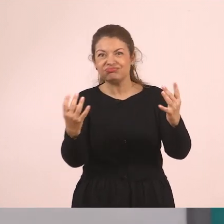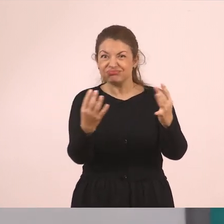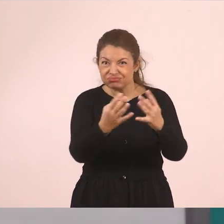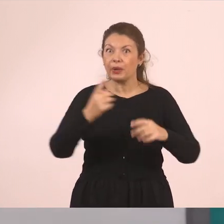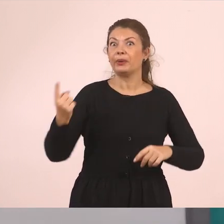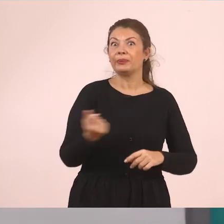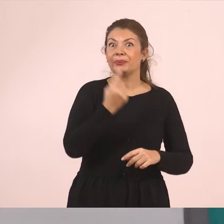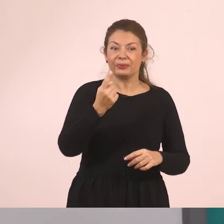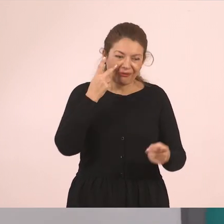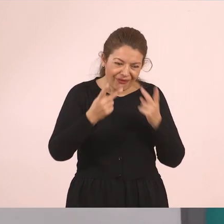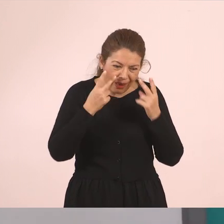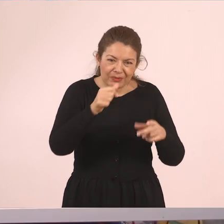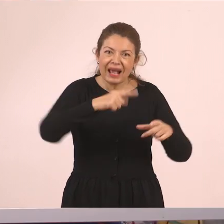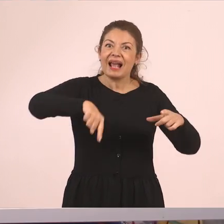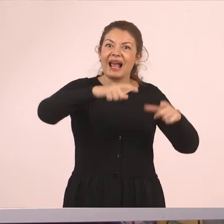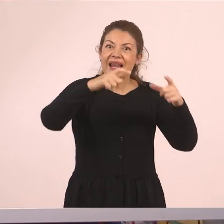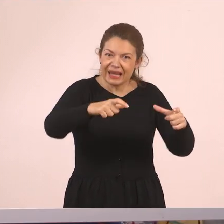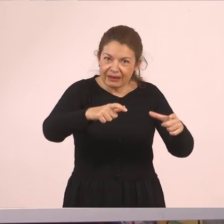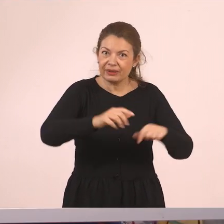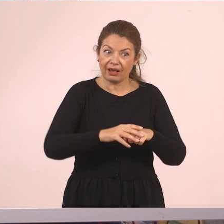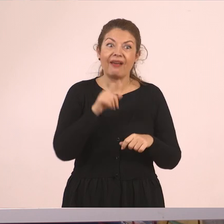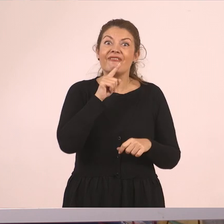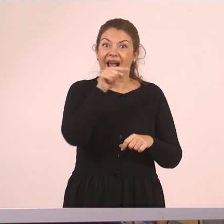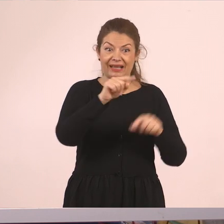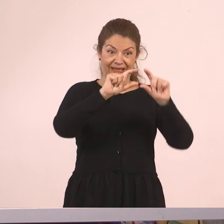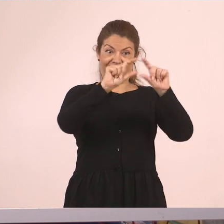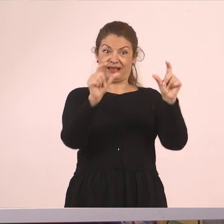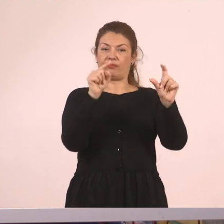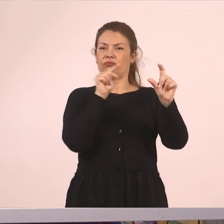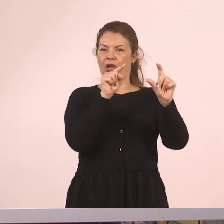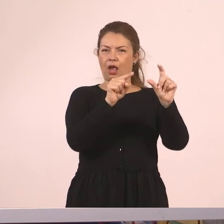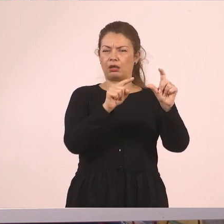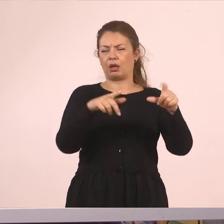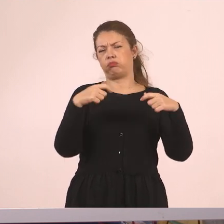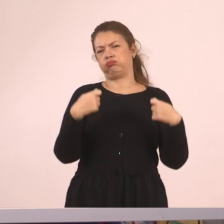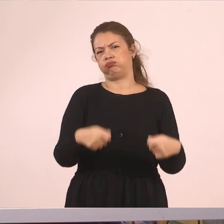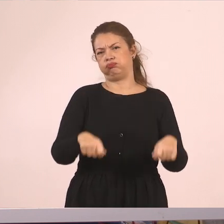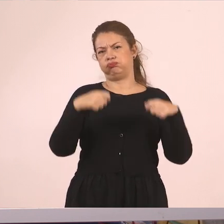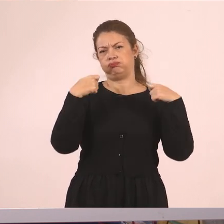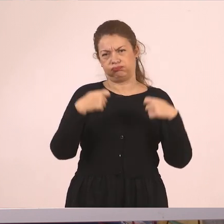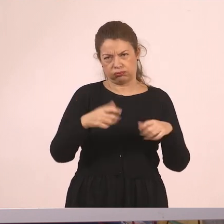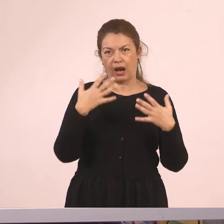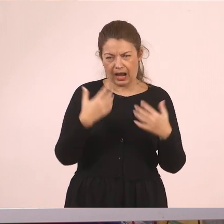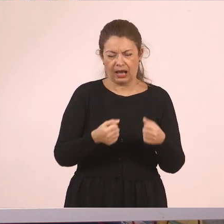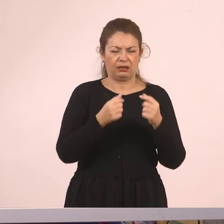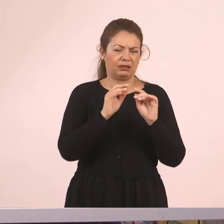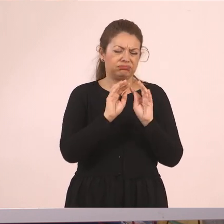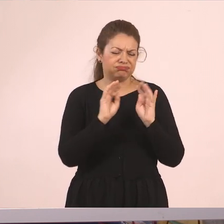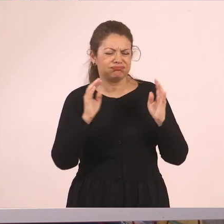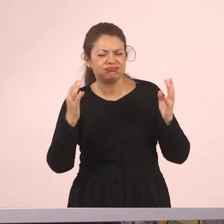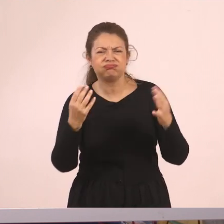συναντάμε κοντά στις λίμνες. Και ειδικά στη λίμνη Τριχονίδα, η παραλίμνη αβλάστηση και η χλωρίδα είναι έντονη.